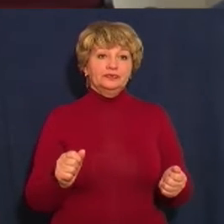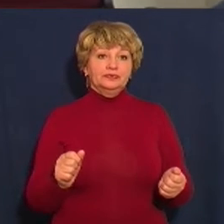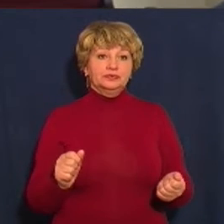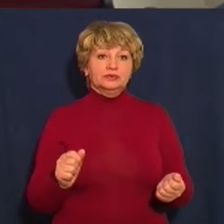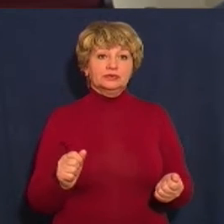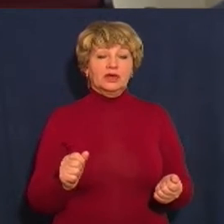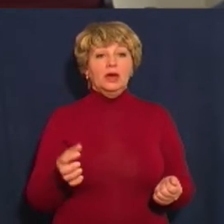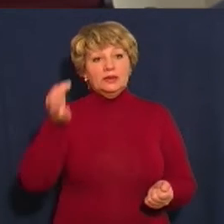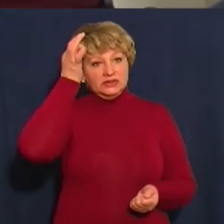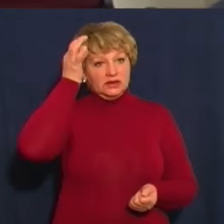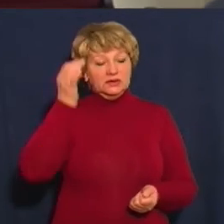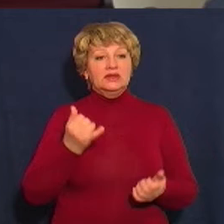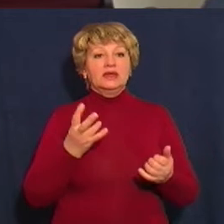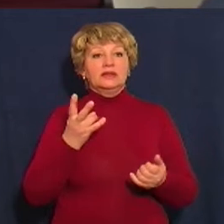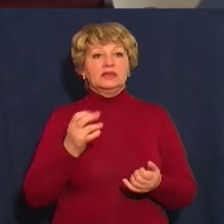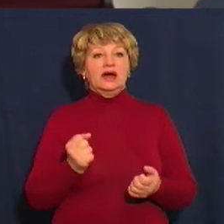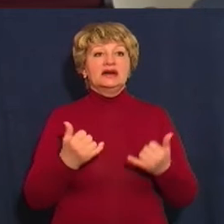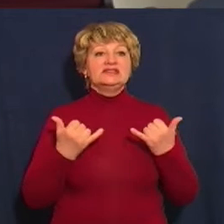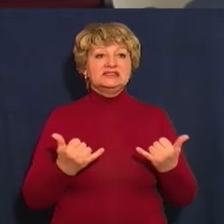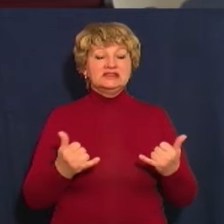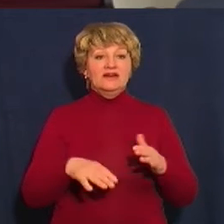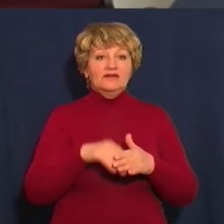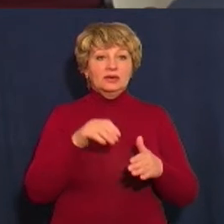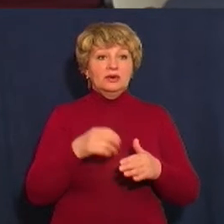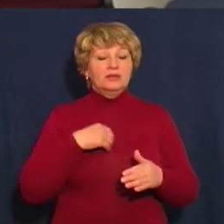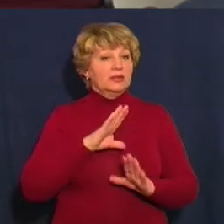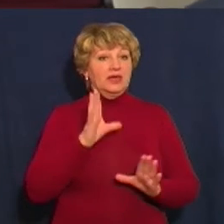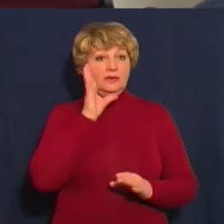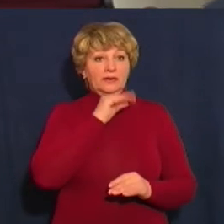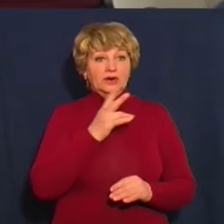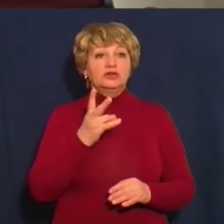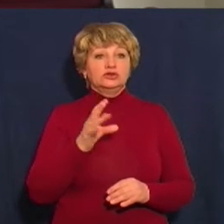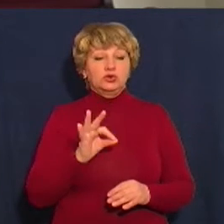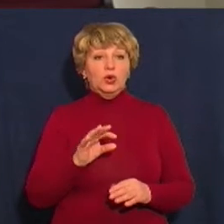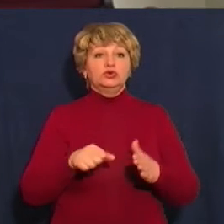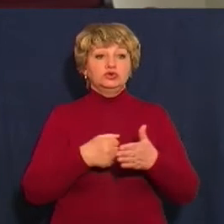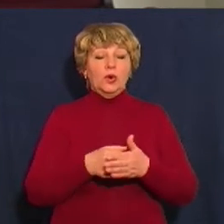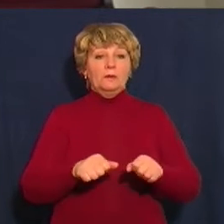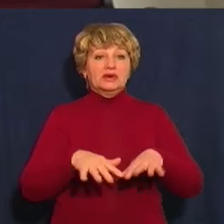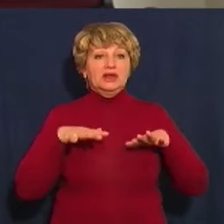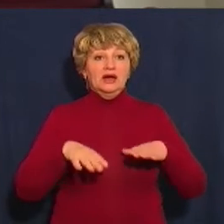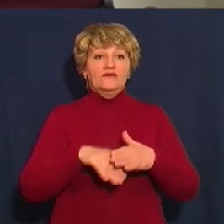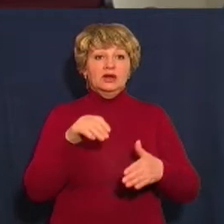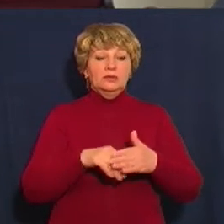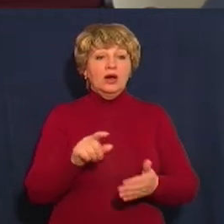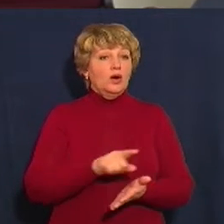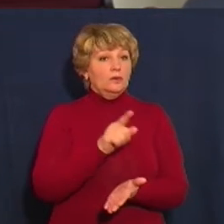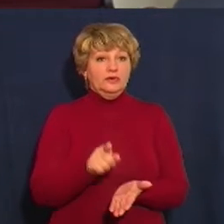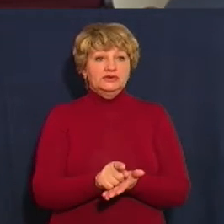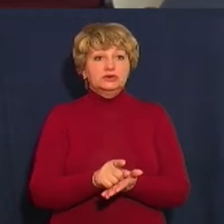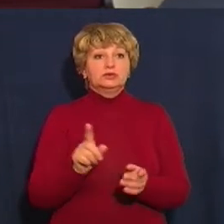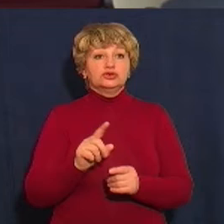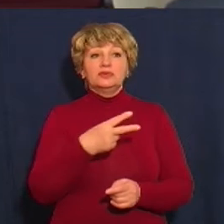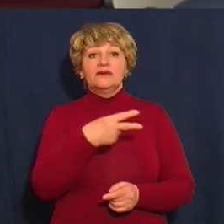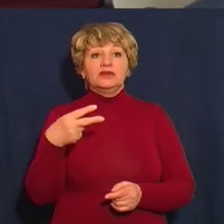Я гадаю, що на цих виборах ми вже це не встигнемо зробити, але до парламентських виборів ми обов'язково зробимо так, щоб на других поверхах не було